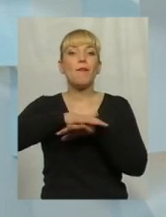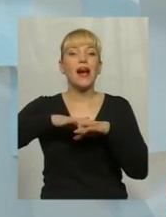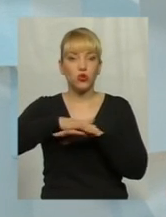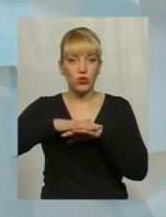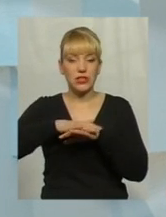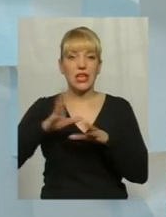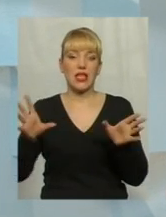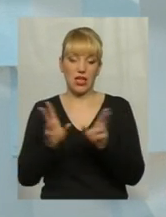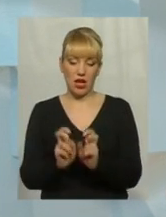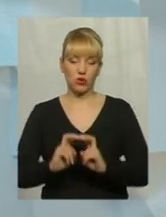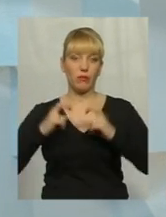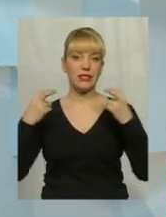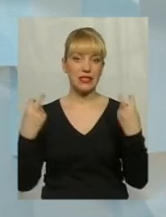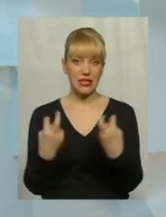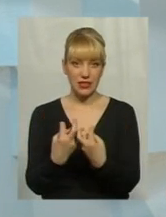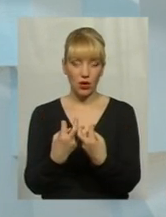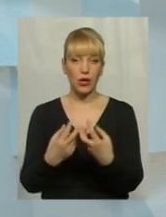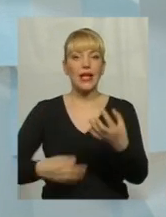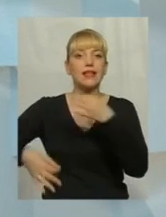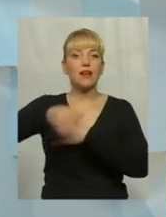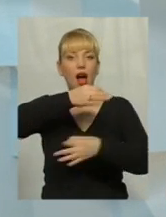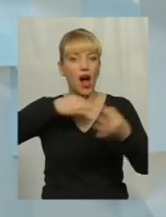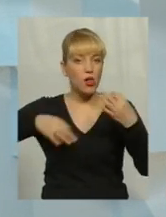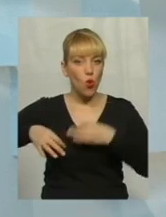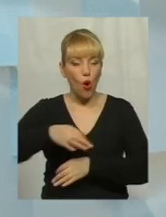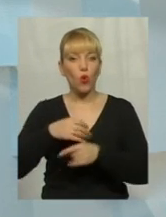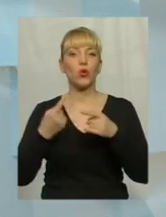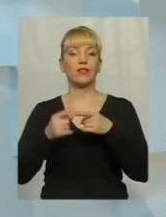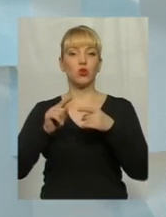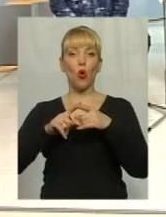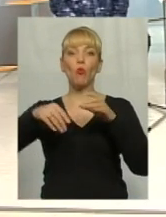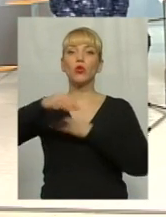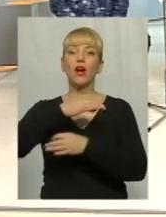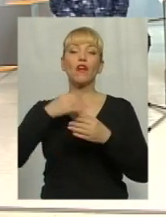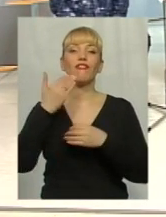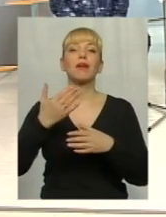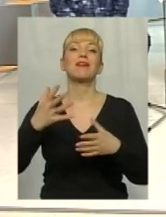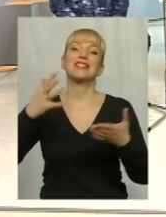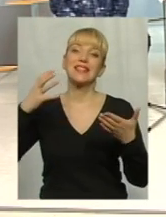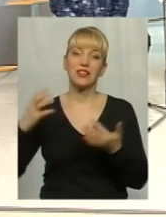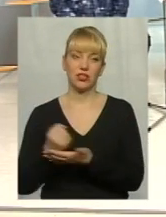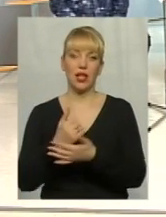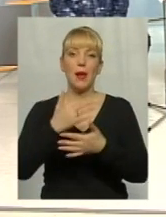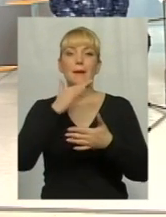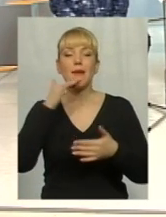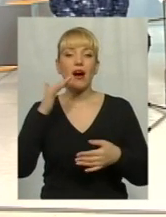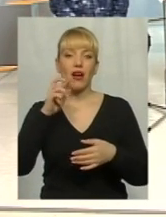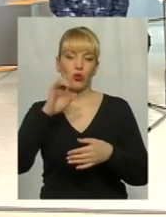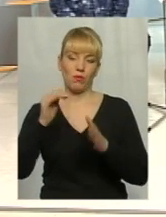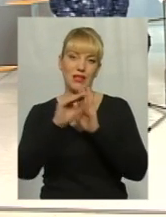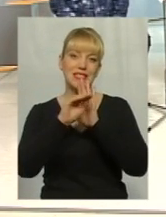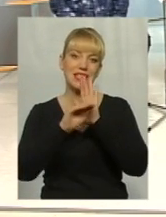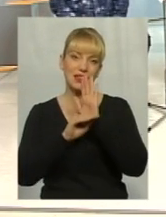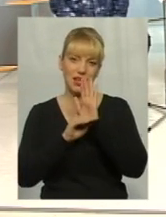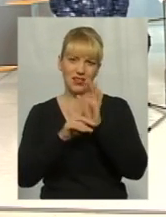разом з ними сіли би за круглий стіл діалогу, і в цьому діалогі, я впевнена, ви би знайшли дуже-дуже багато статей, скажімо,